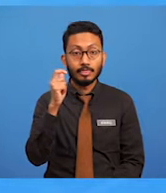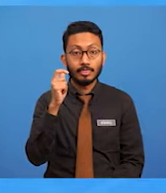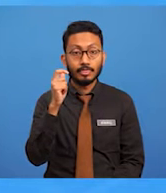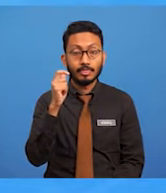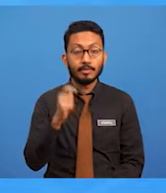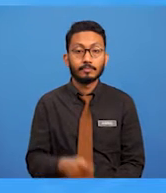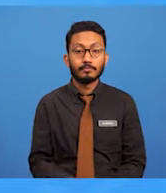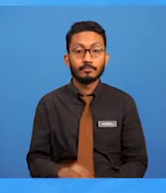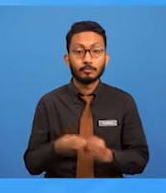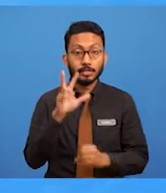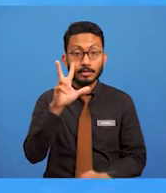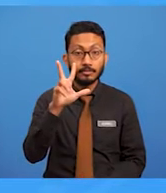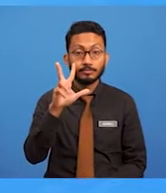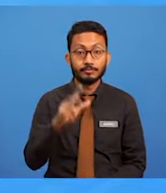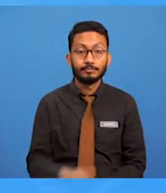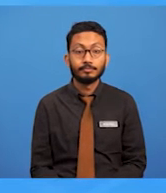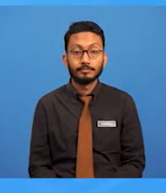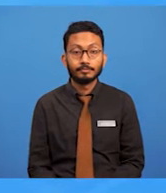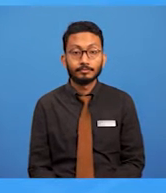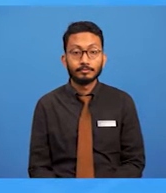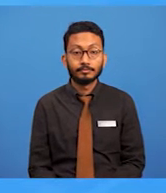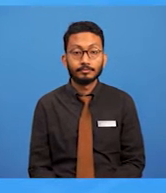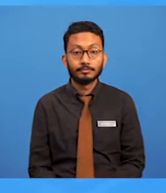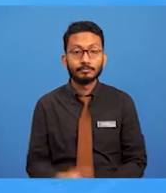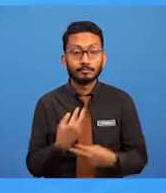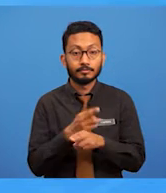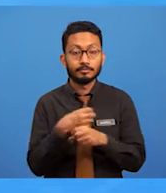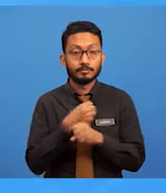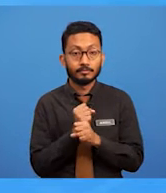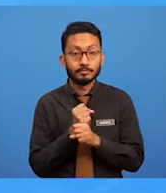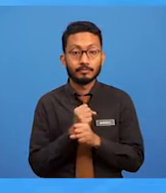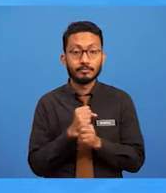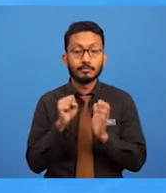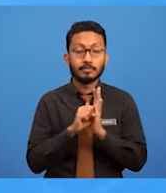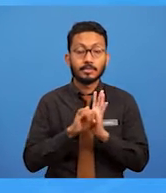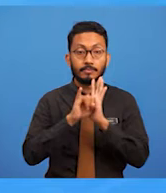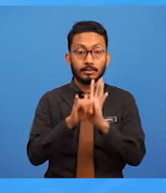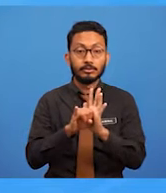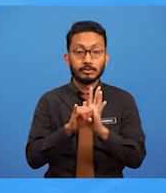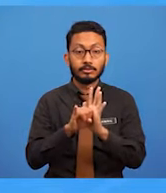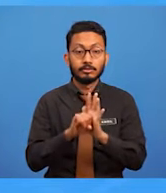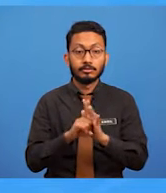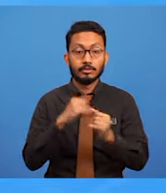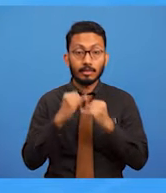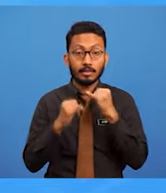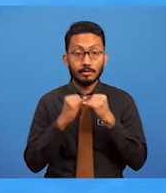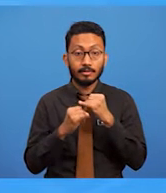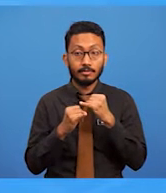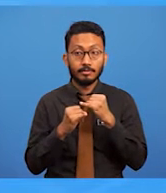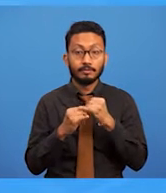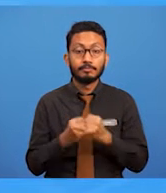Yang ketiga, reka bentuk pengiklanan. Dan yang terakhir,